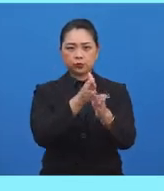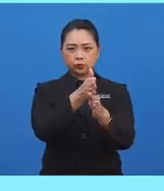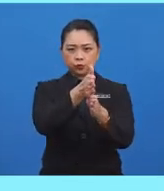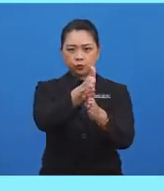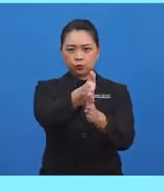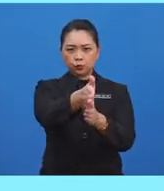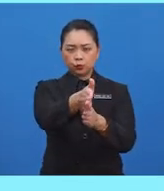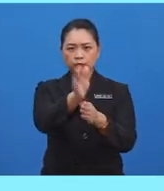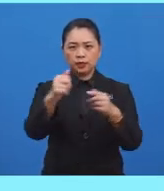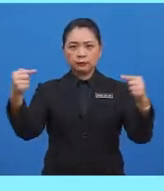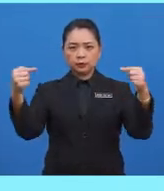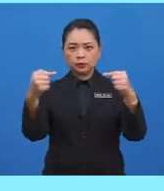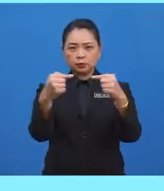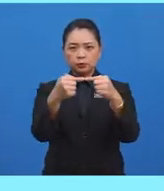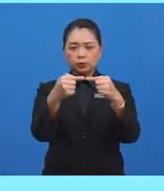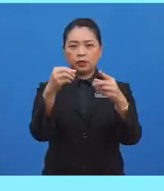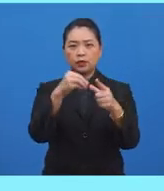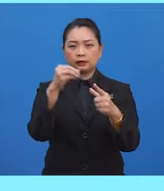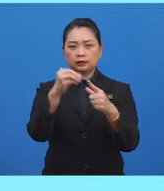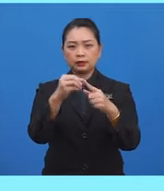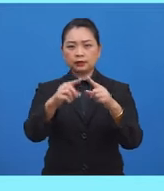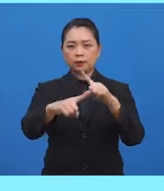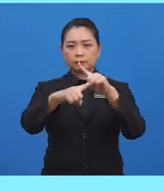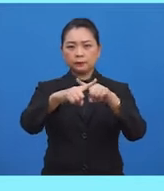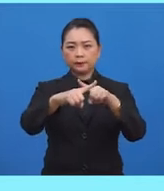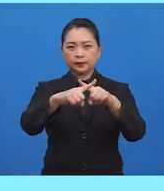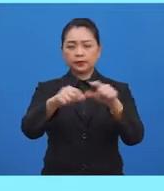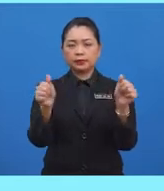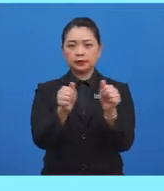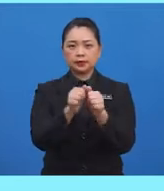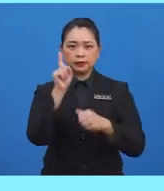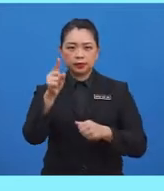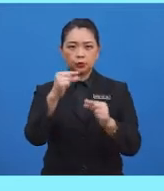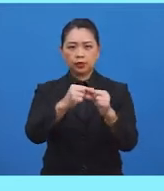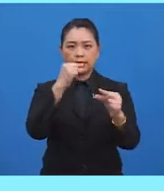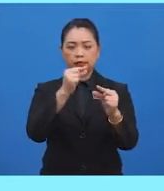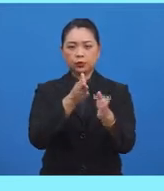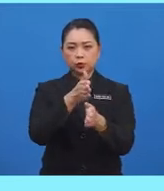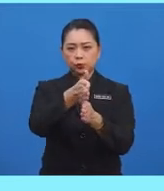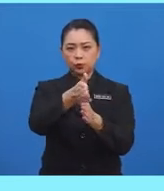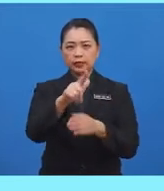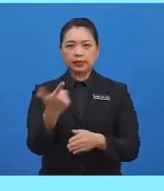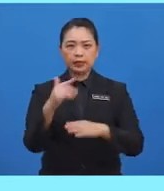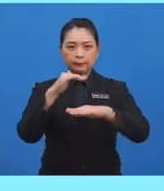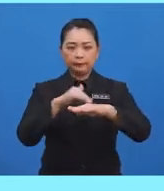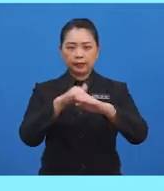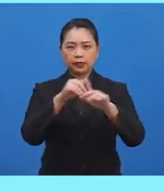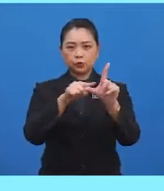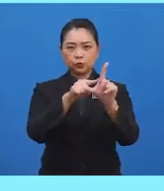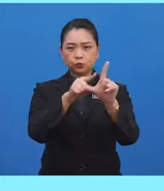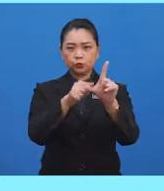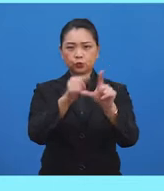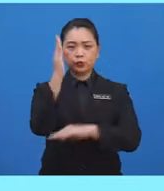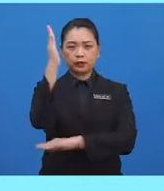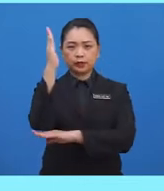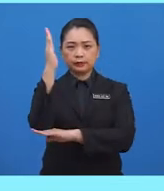bertemu atau bersilang dengan satu garis lain pada sudut